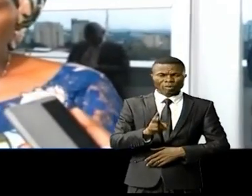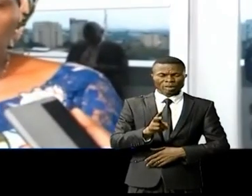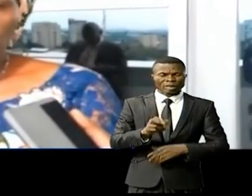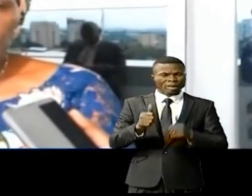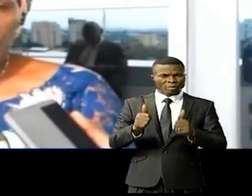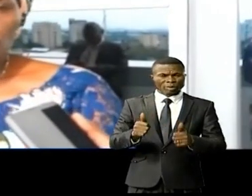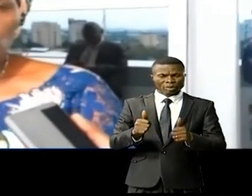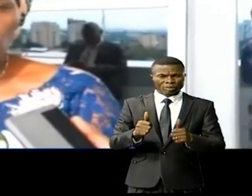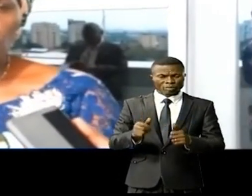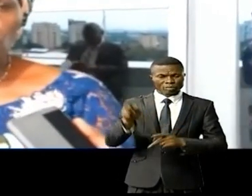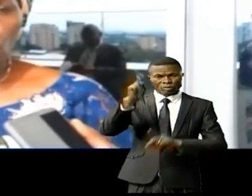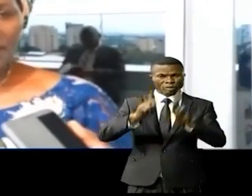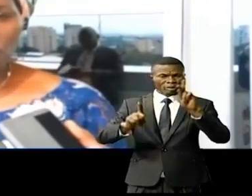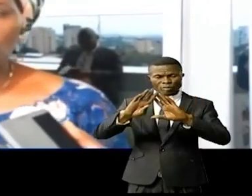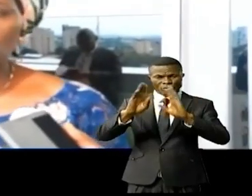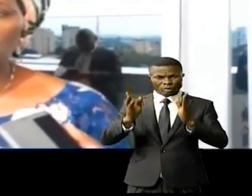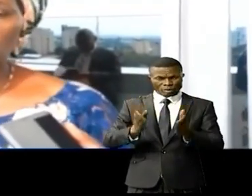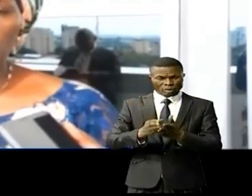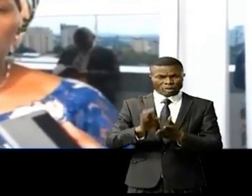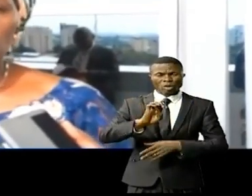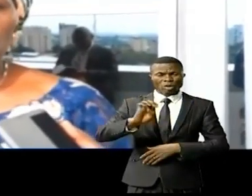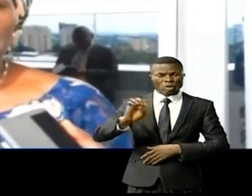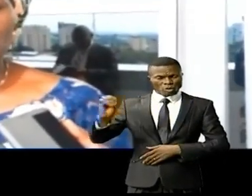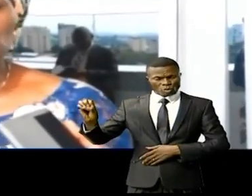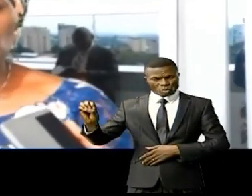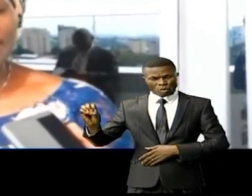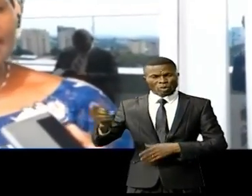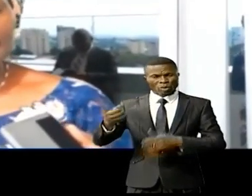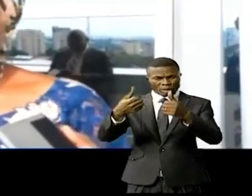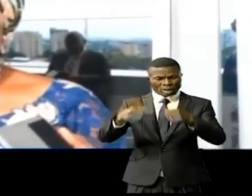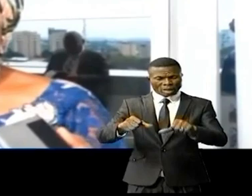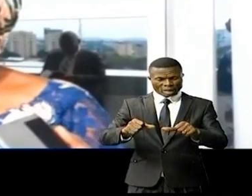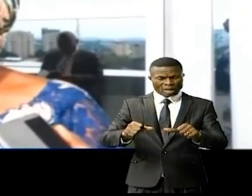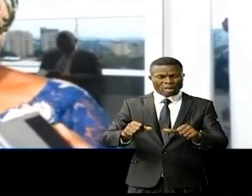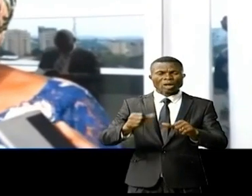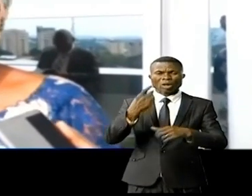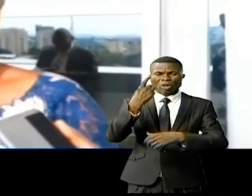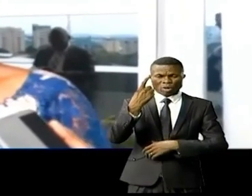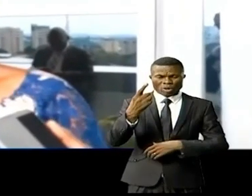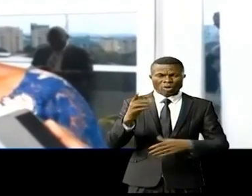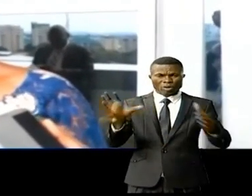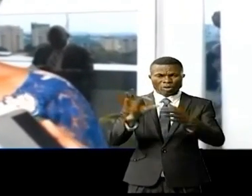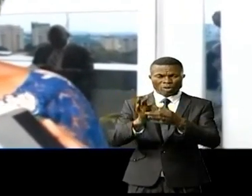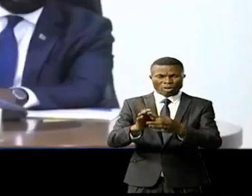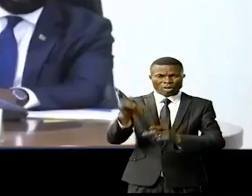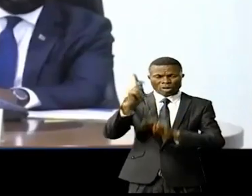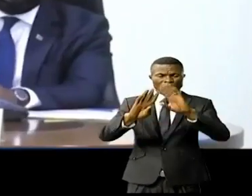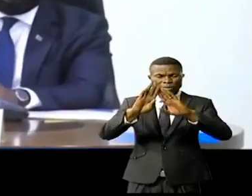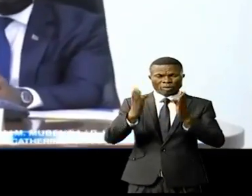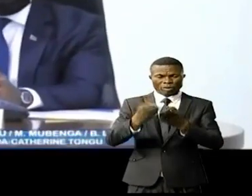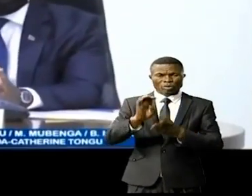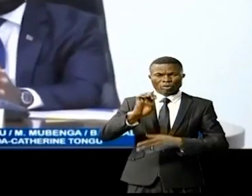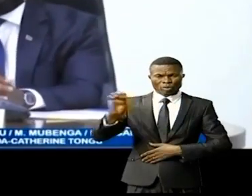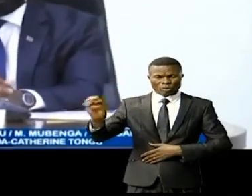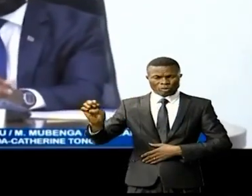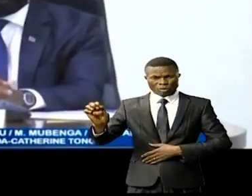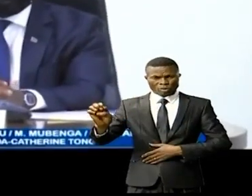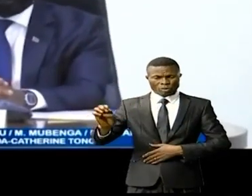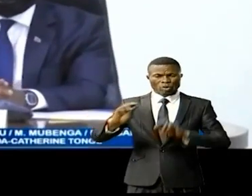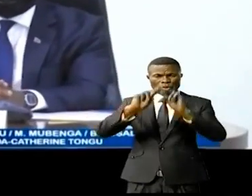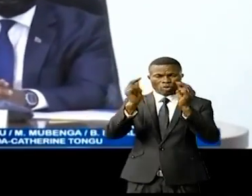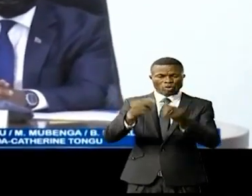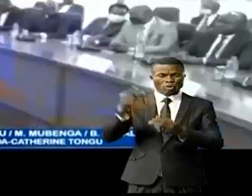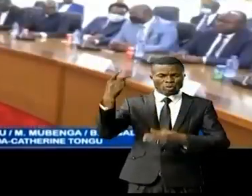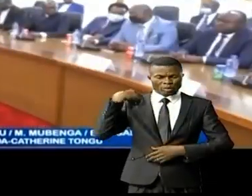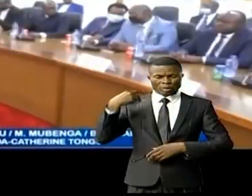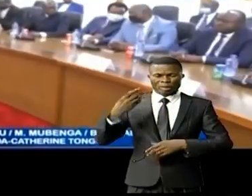A la population de l'Ouest, c'est de rester solidaire avec la population de l'Est. Ces décocus appellent tous les